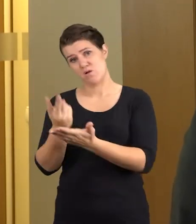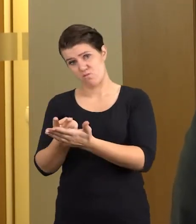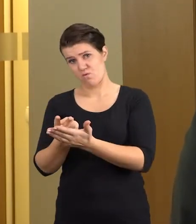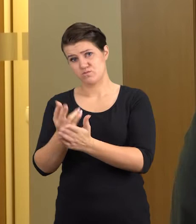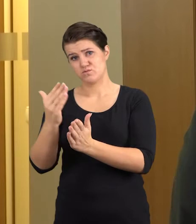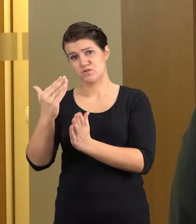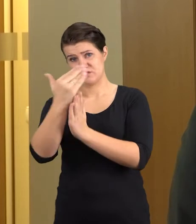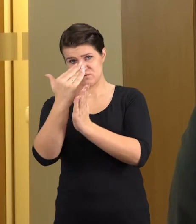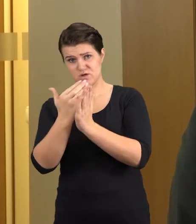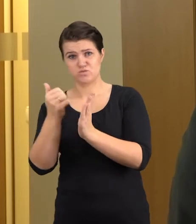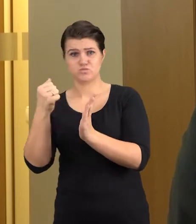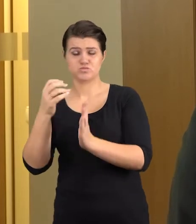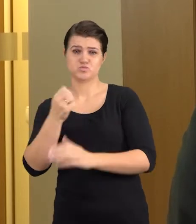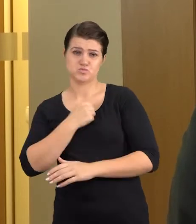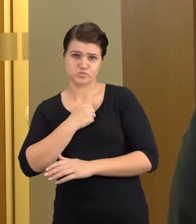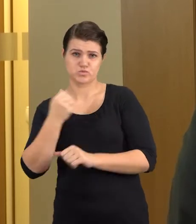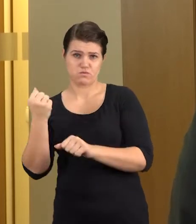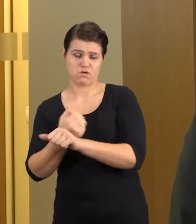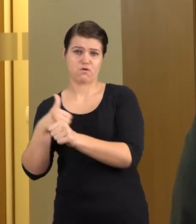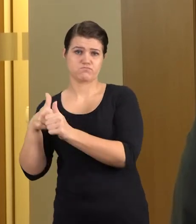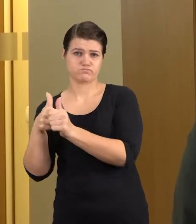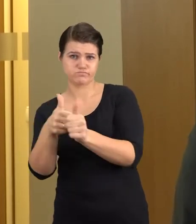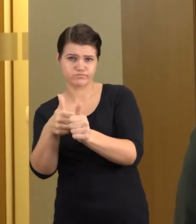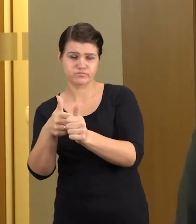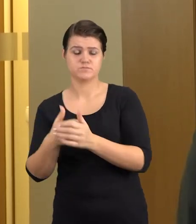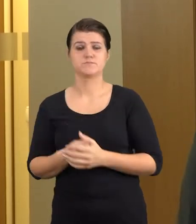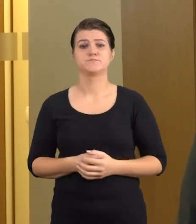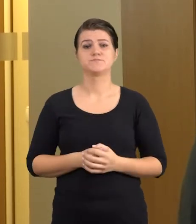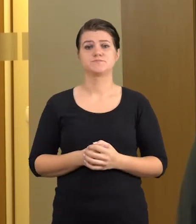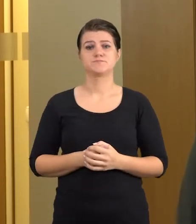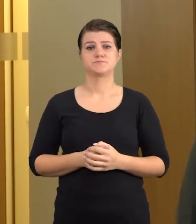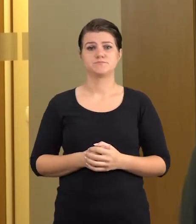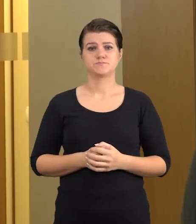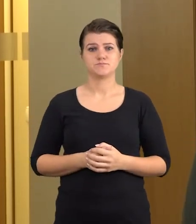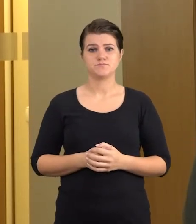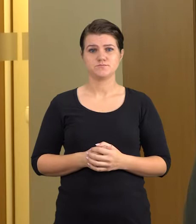pasitvirtinuosios savo tvarką kažkokią, kaip užtikrinti iš jų pacientų, sakykime,